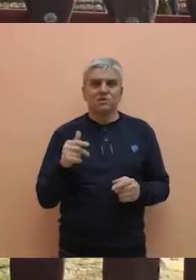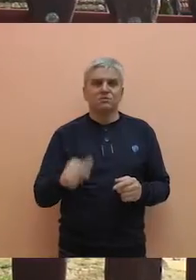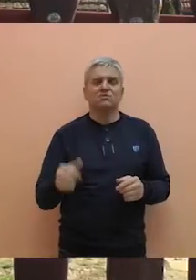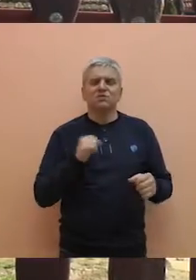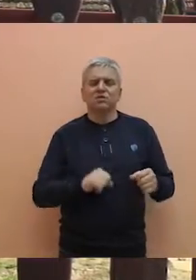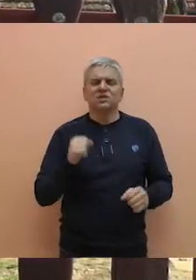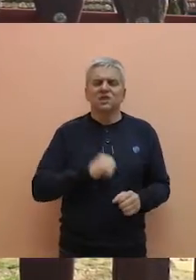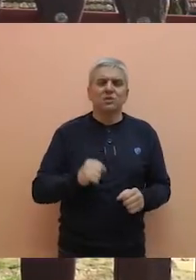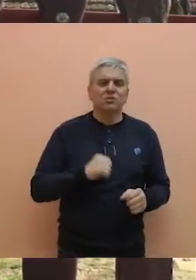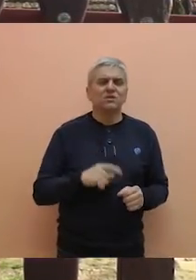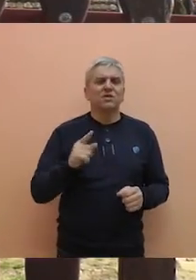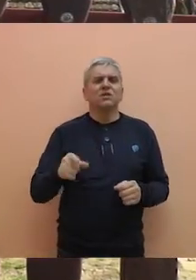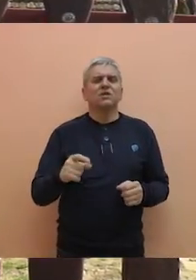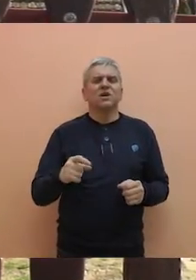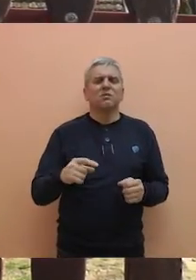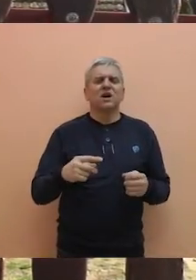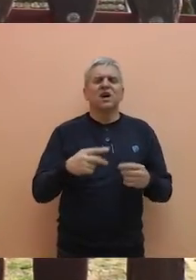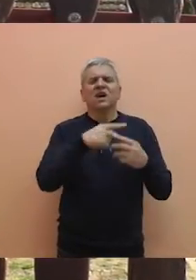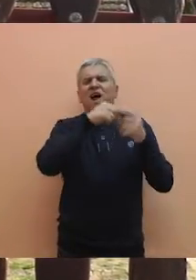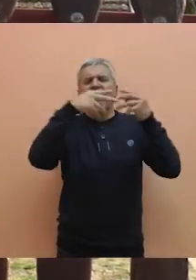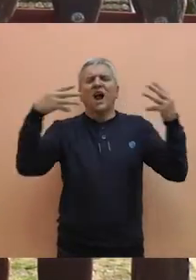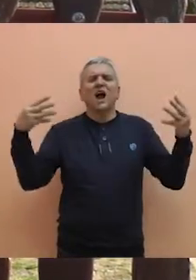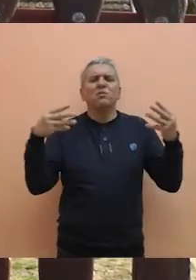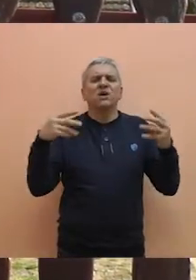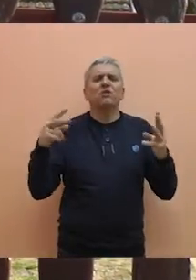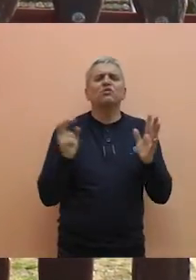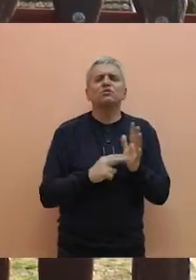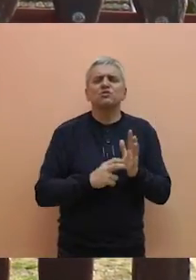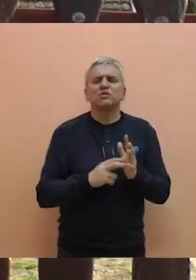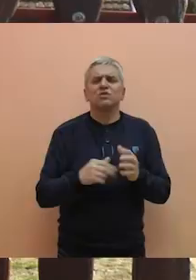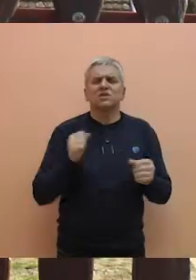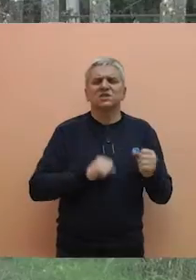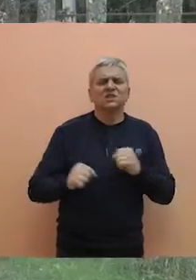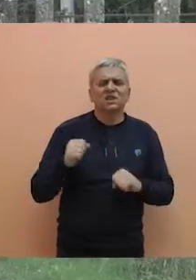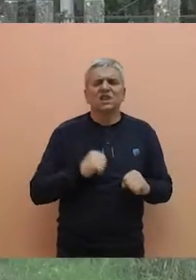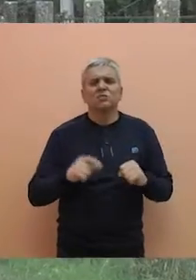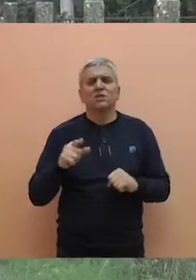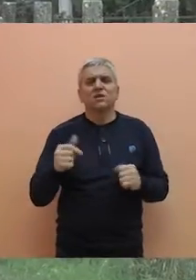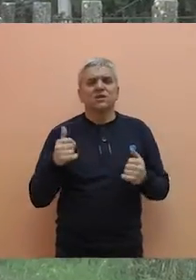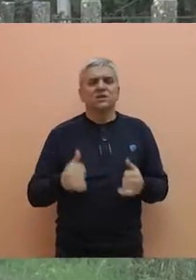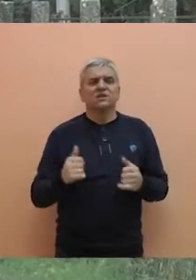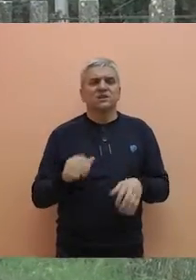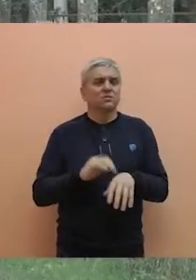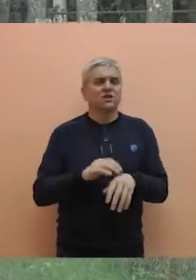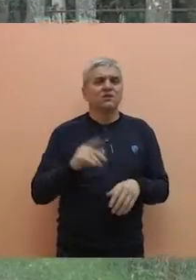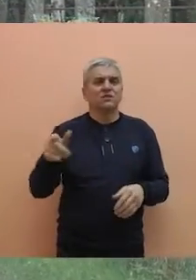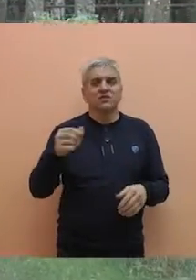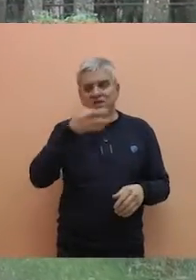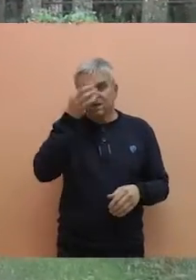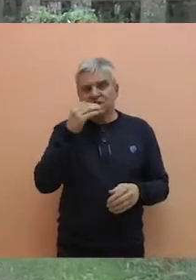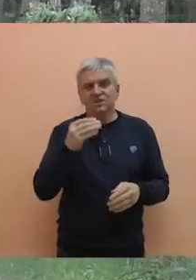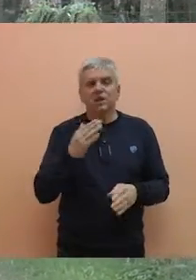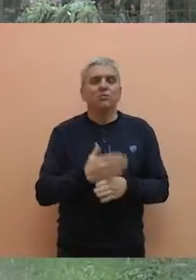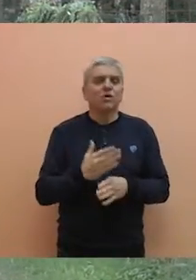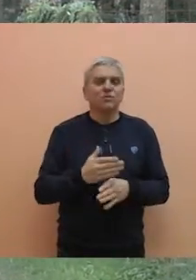bandera pala, pa počeli da mi kidaju kabel od struje, pa dok sam trpila, trpila i kad nisam još je mogla, ja sam pošla da